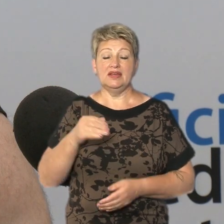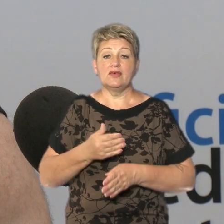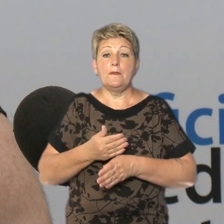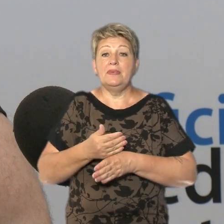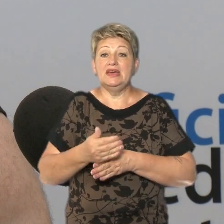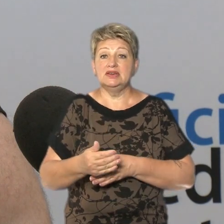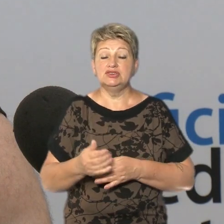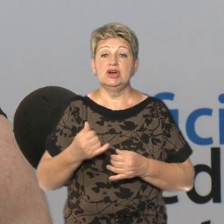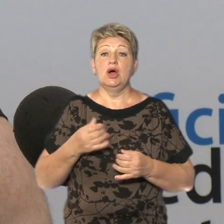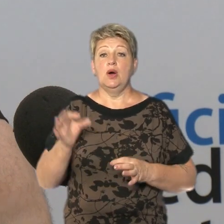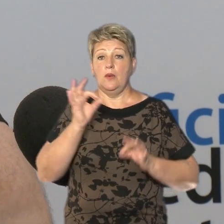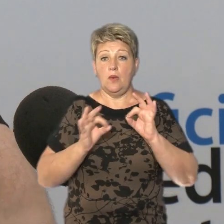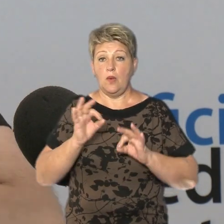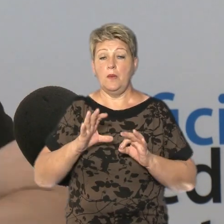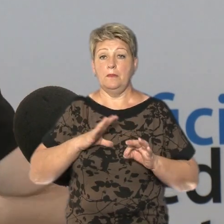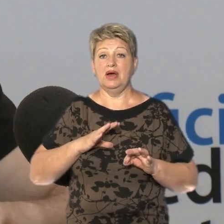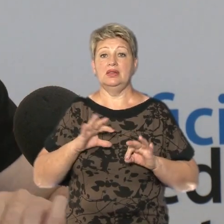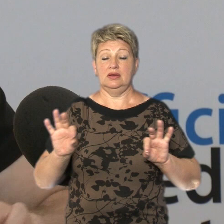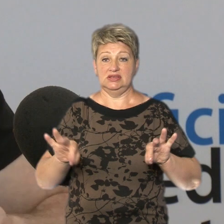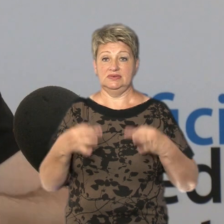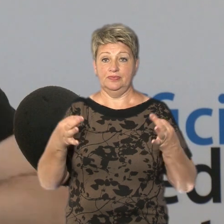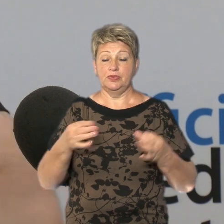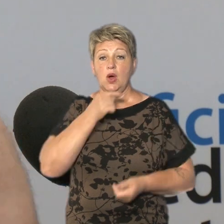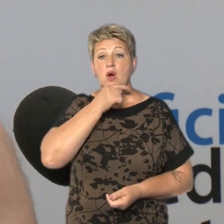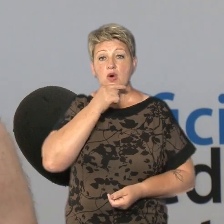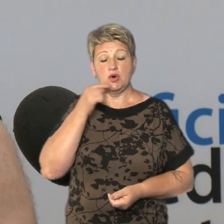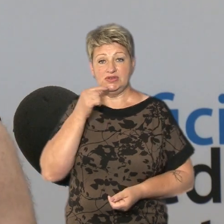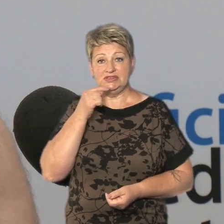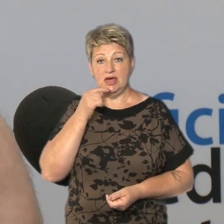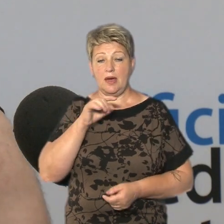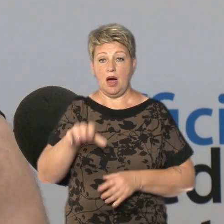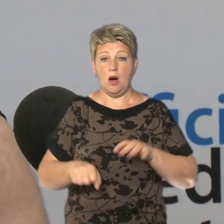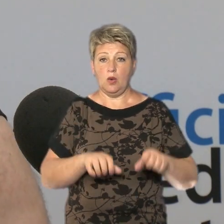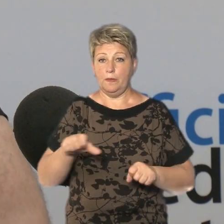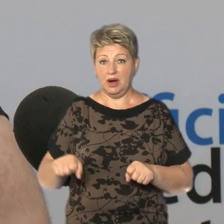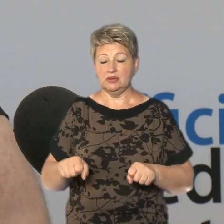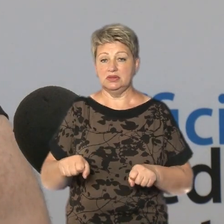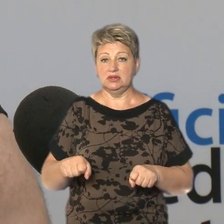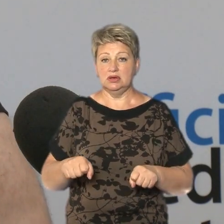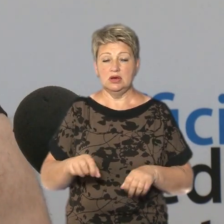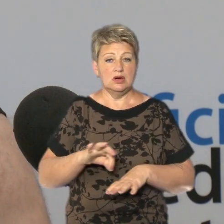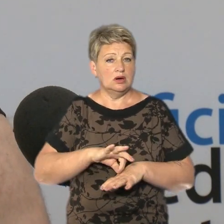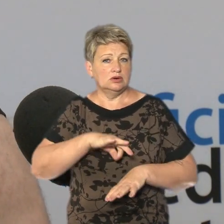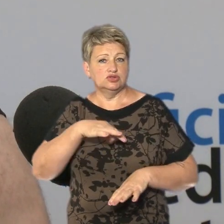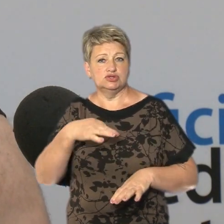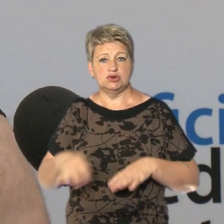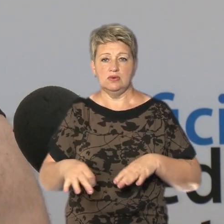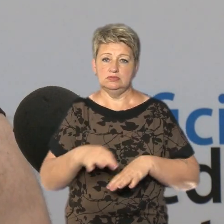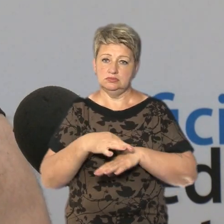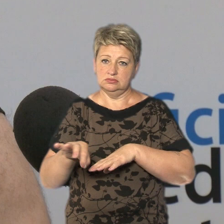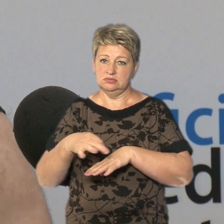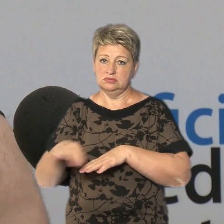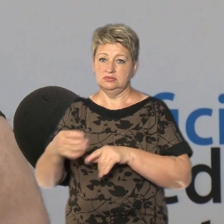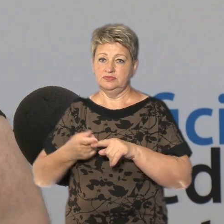практично в жовтні місяці була деокупована. Російські окупанти, звичайно, жорстко познущалися з цими